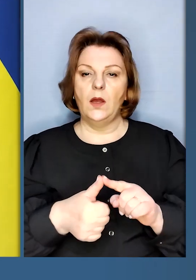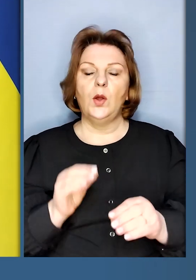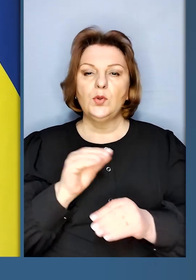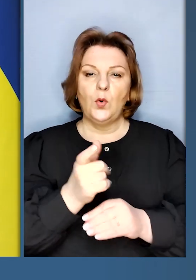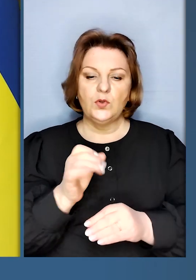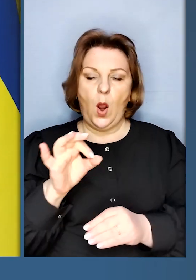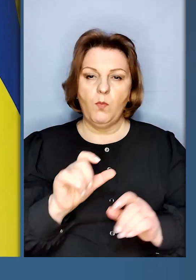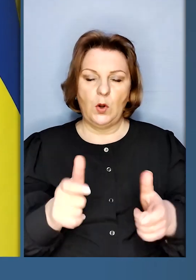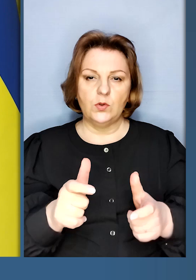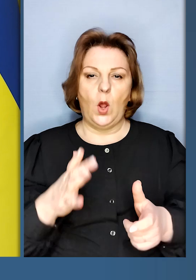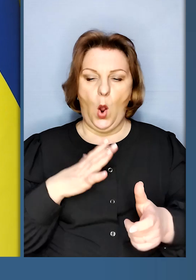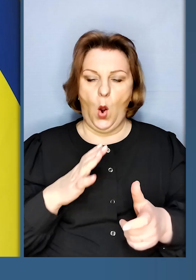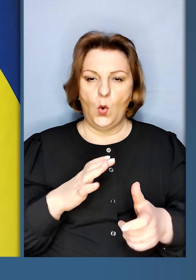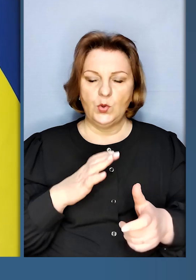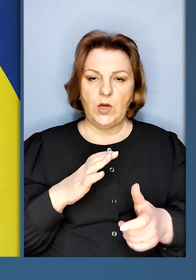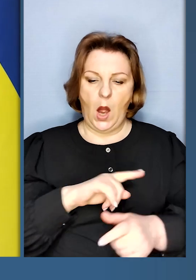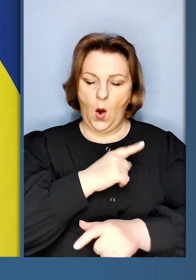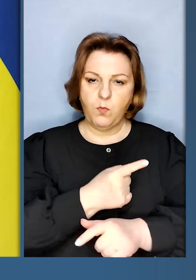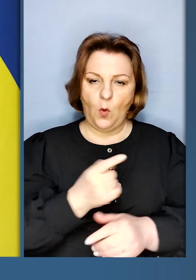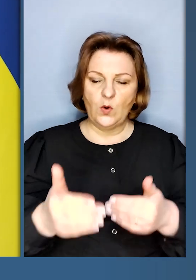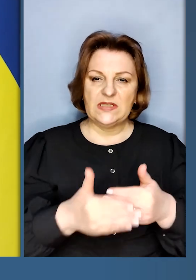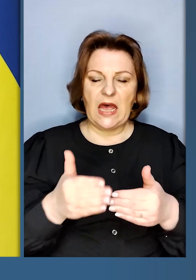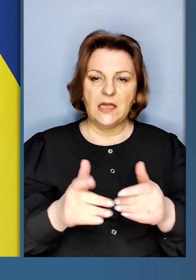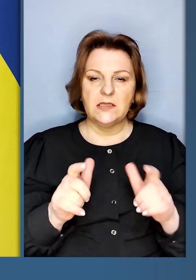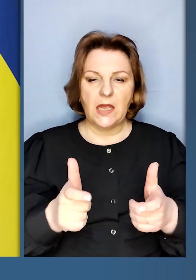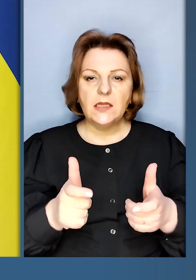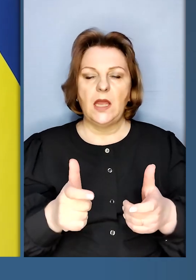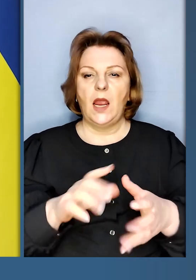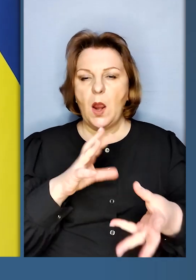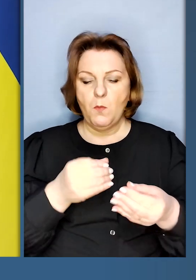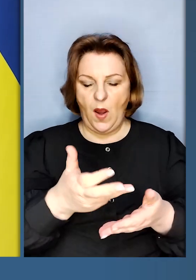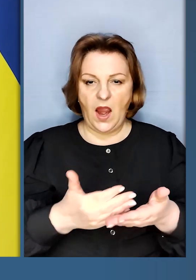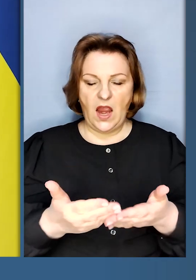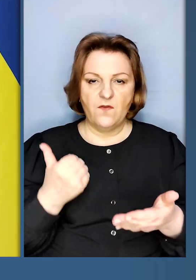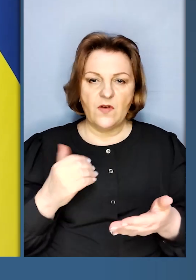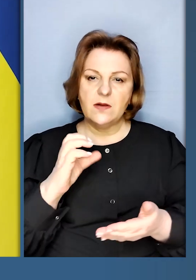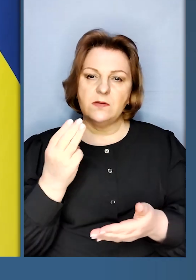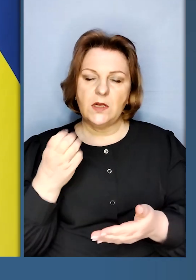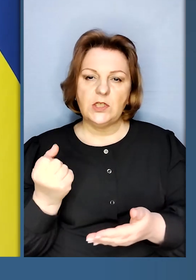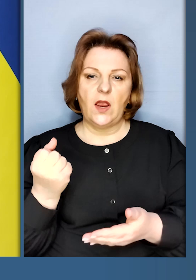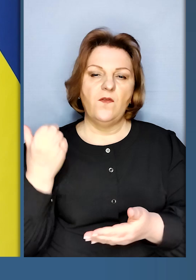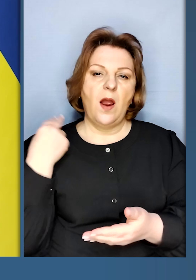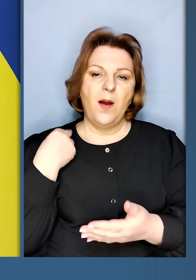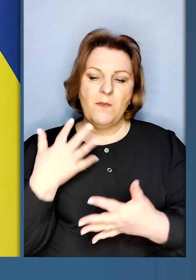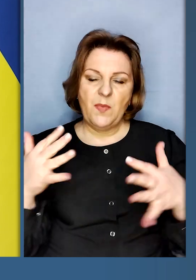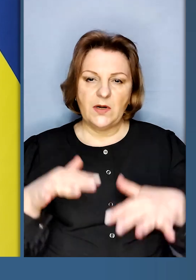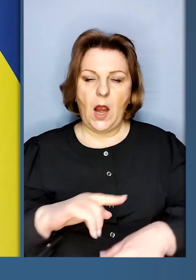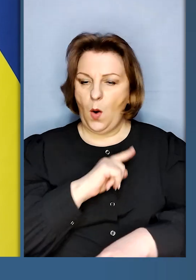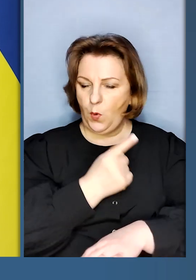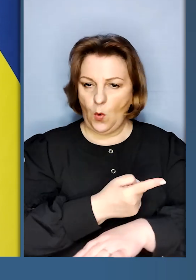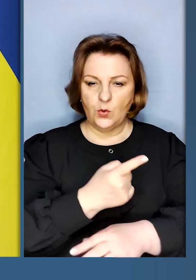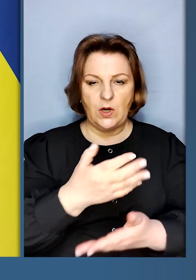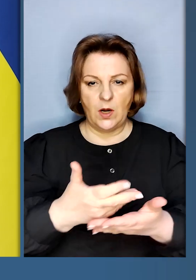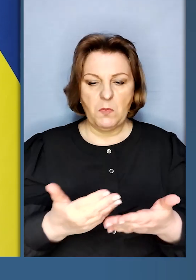-перше, трішки додати про санкції. Очікуємо потужних санкційних пакетів від США і Британії. Очікуємо